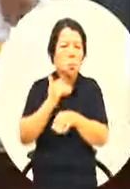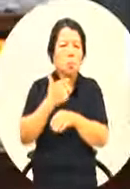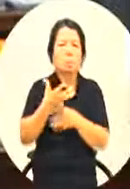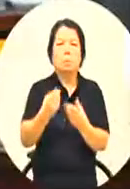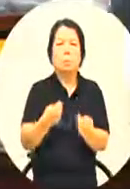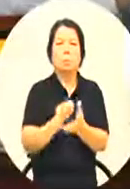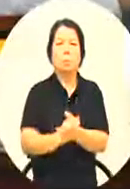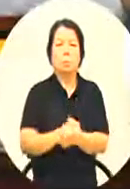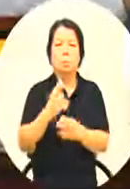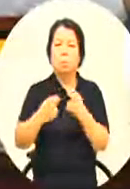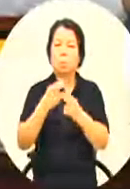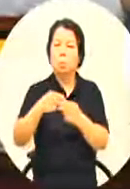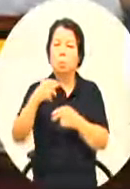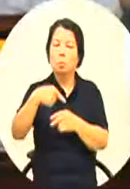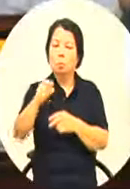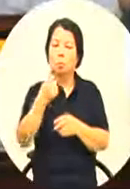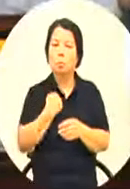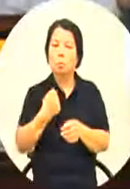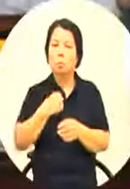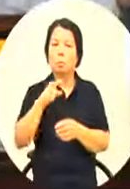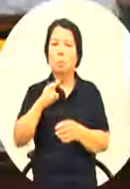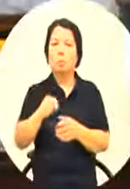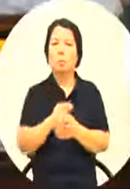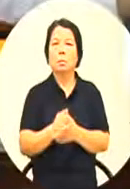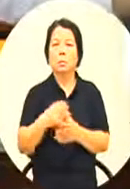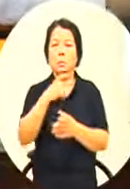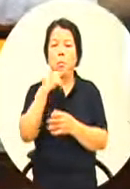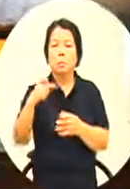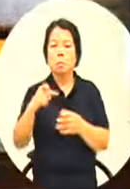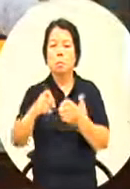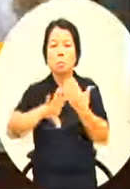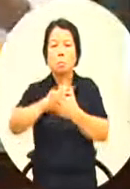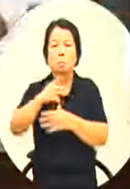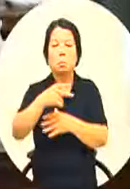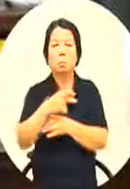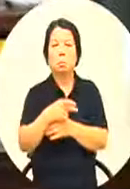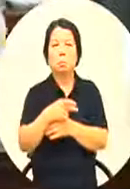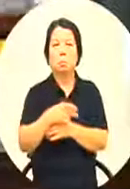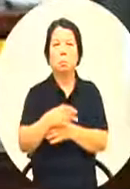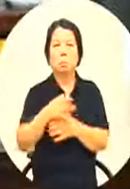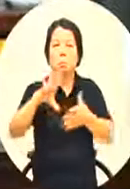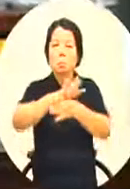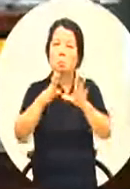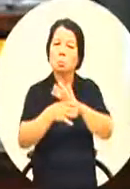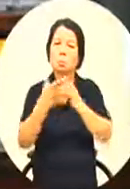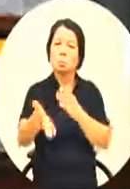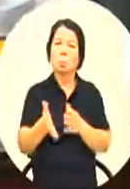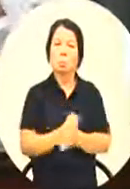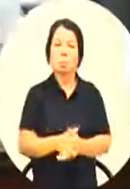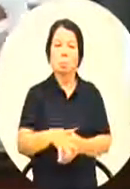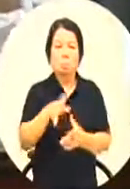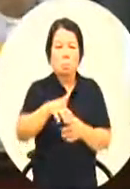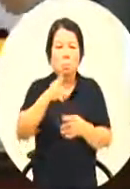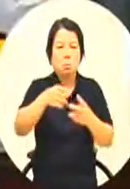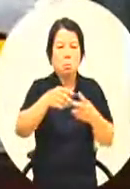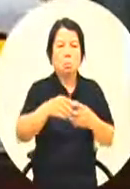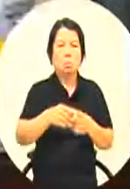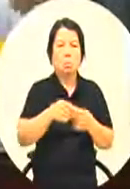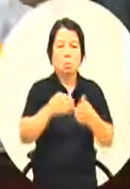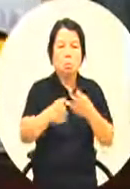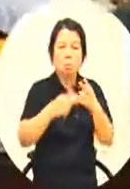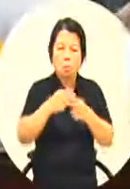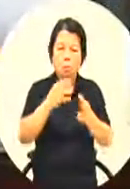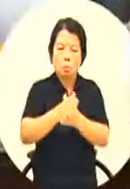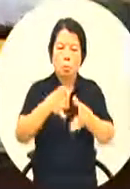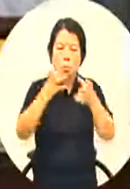度你怎么去了解另外一个语言透过语言再去了解另外一个语言所以说我觉得我们这第一手怎么要去尝试去